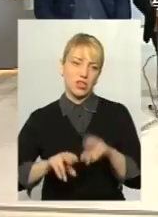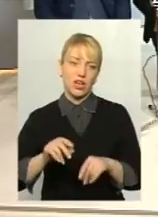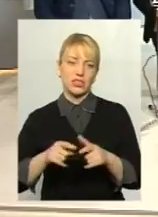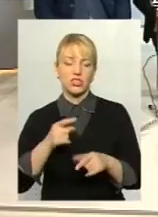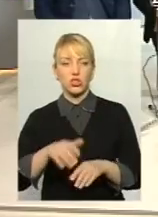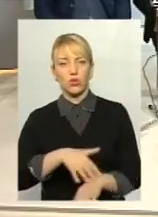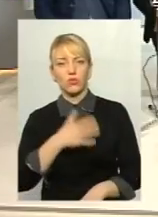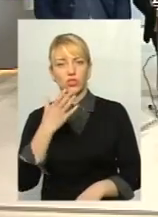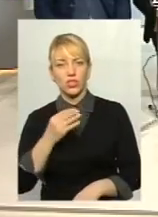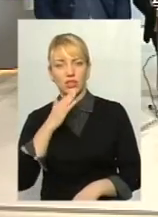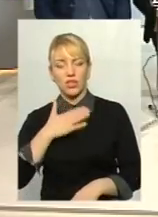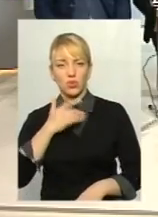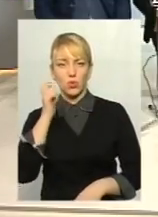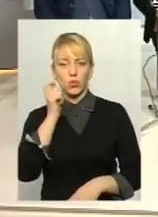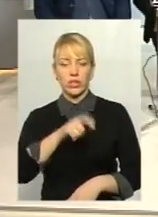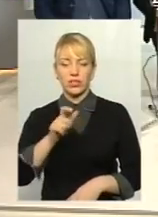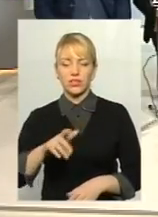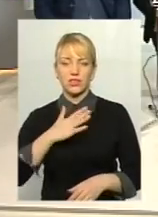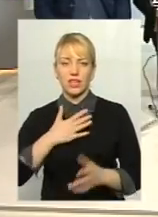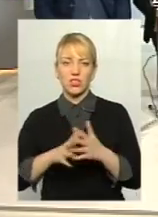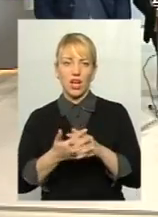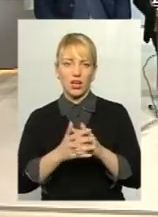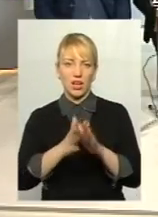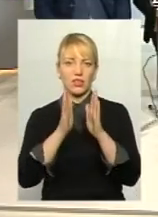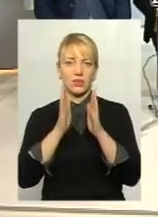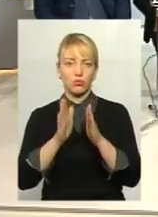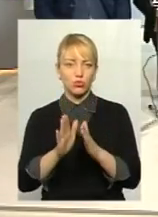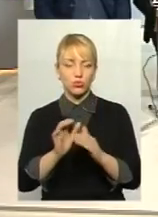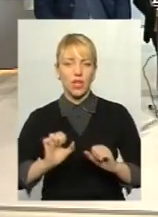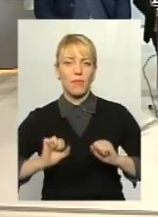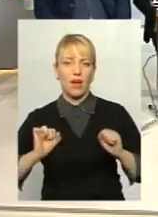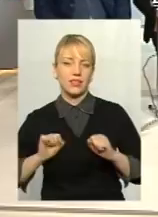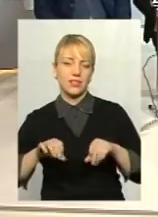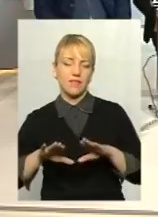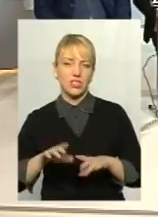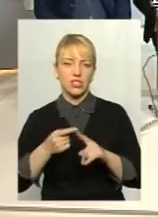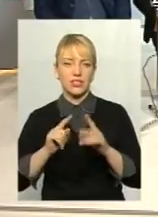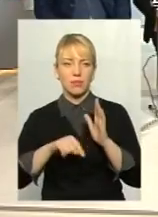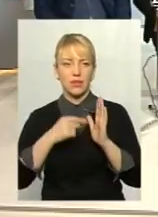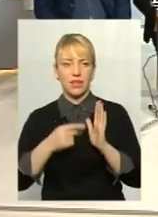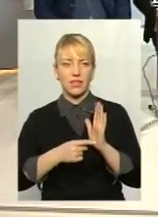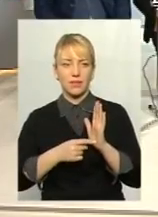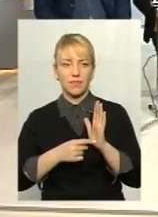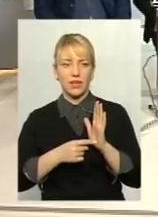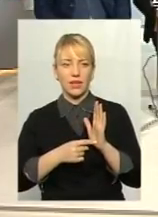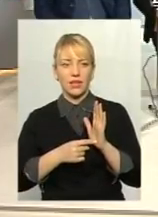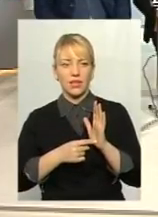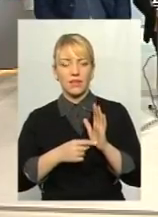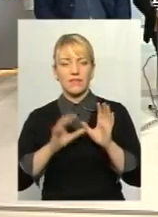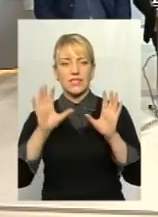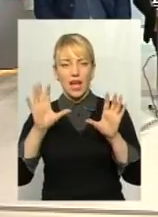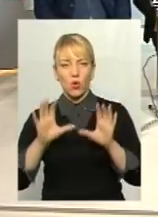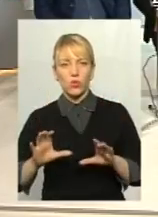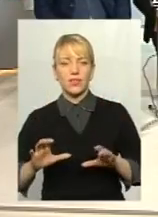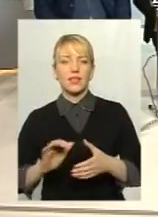довго ще наші українці, наші аграрії будуть намагатися вирішити це питання в законний,